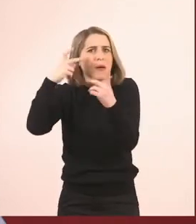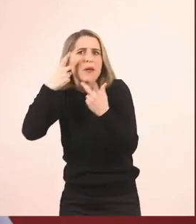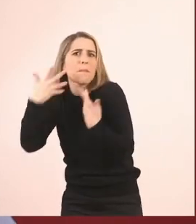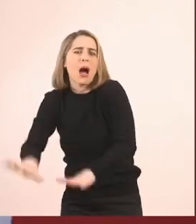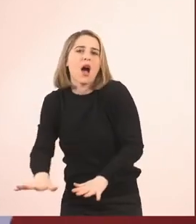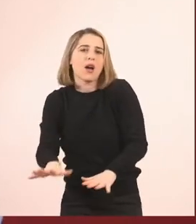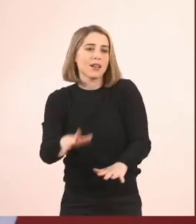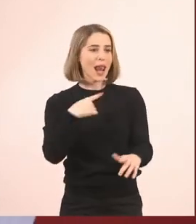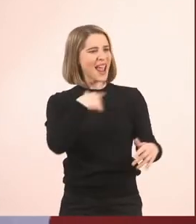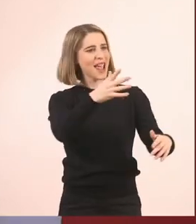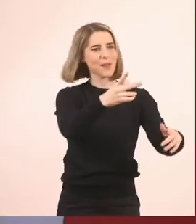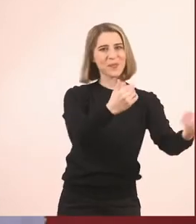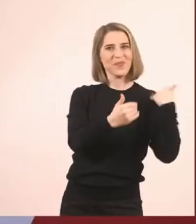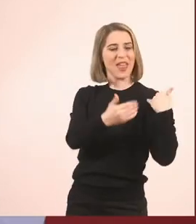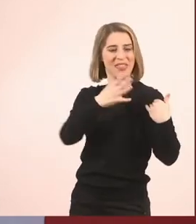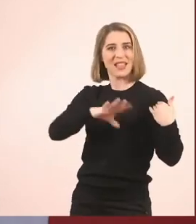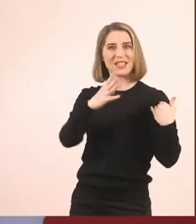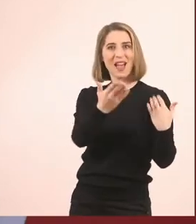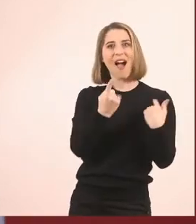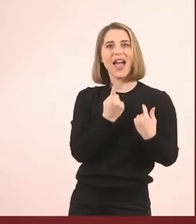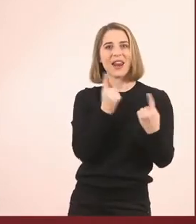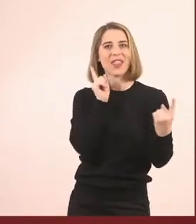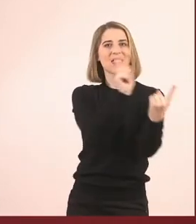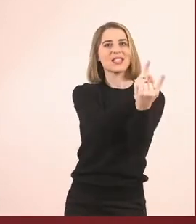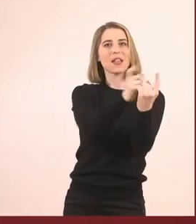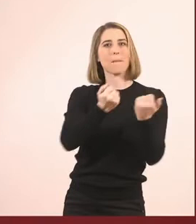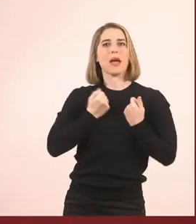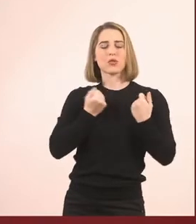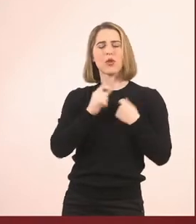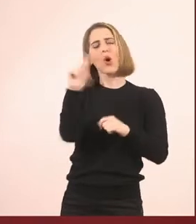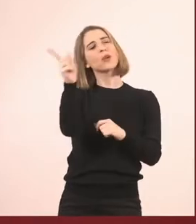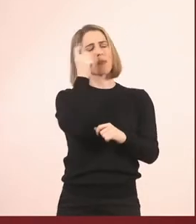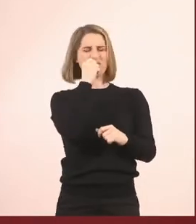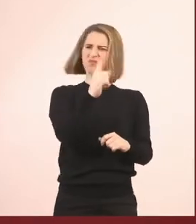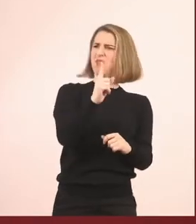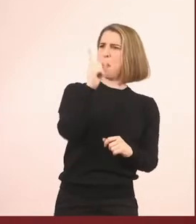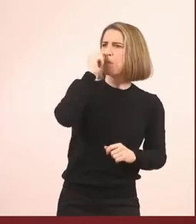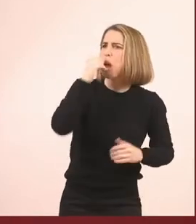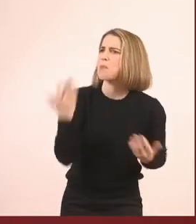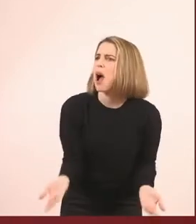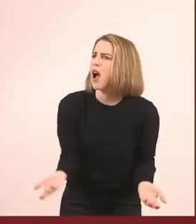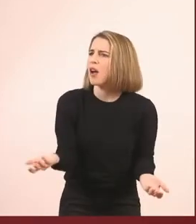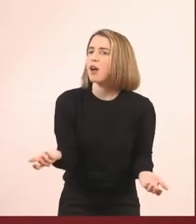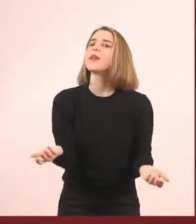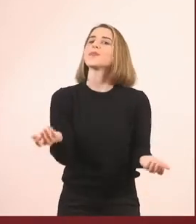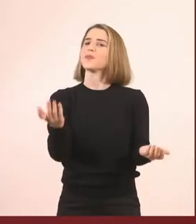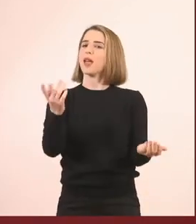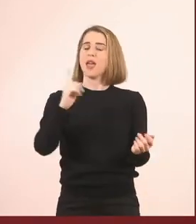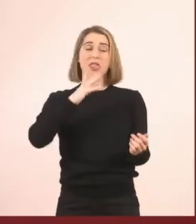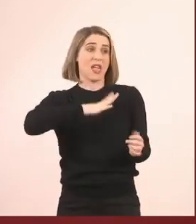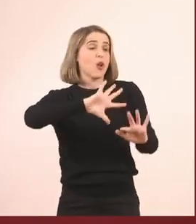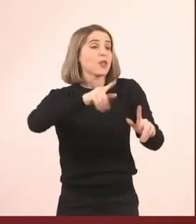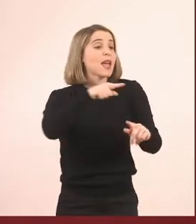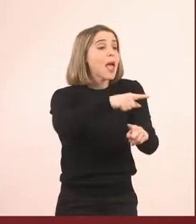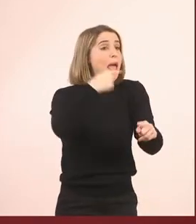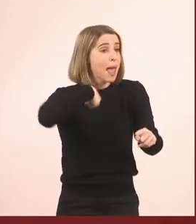παιδάκι, θες να έρθει να παρέξουμε. Όχι μπαμπά. Γιατί με είπες μπαμπά. Λέει, εγώ θέλω να μην μας ξεχάσετε